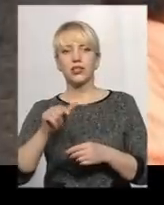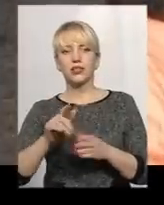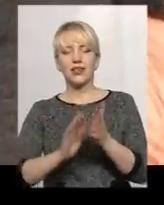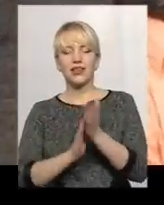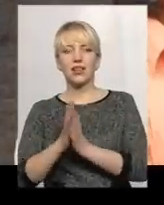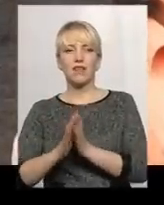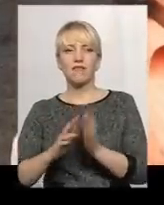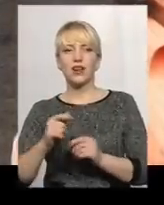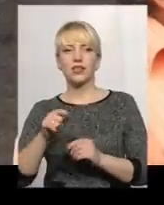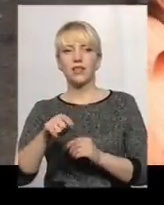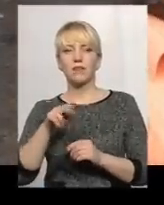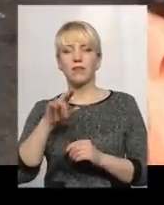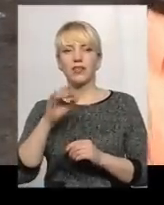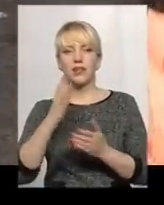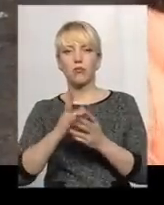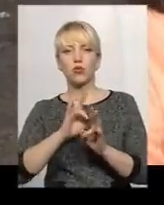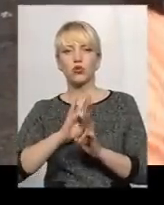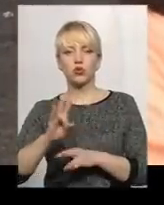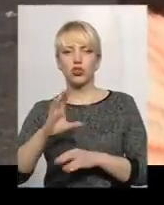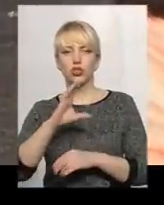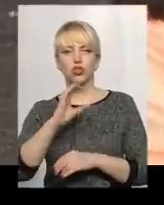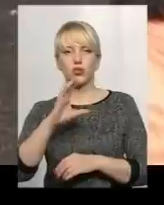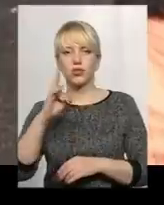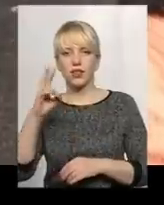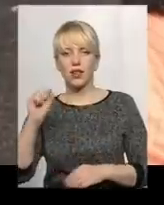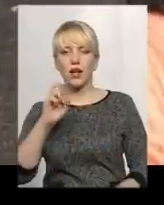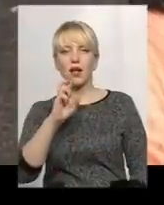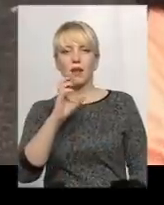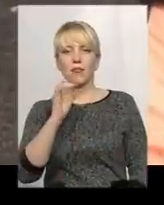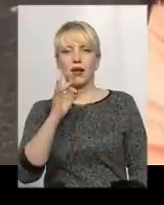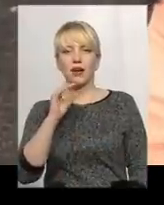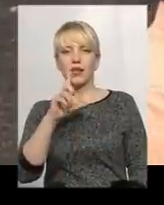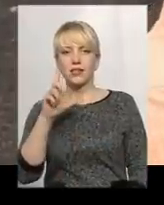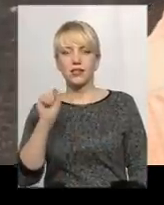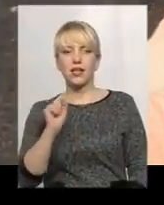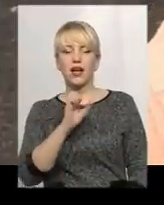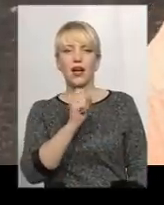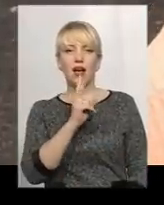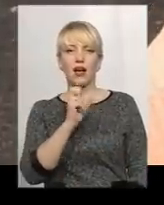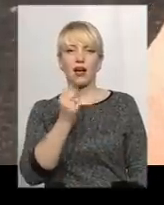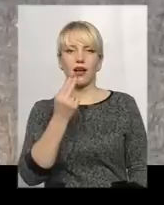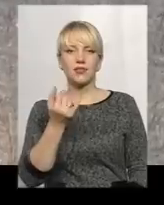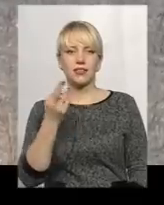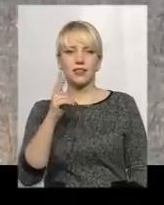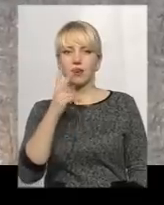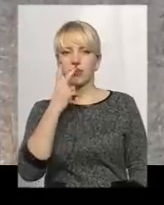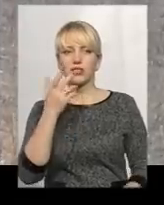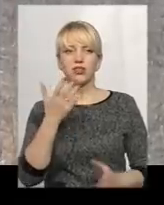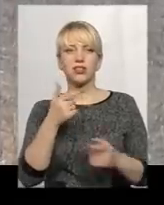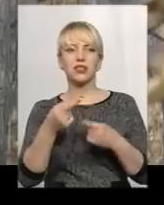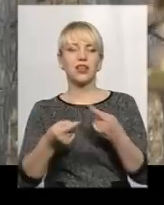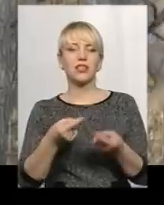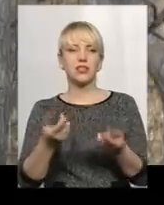переді є поскоржені сосні, берези, тут акація ще стрималася. Ну так, бачите, такі настідки